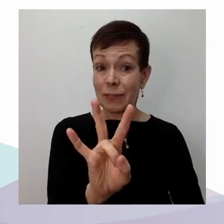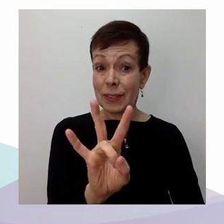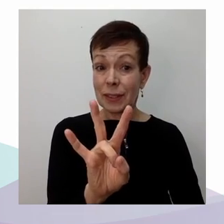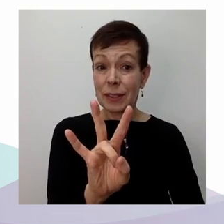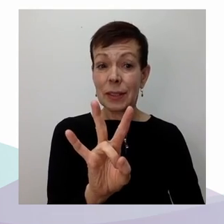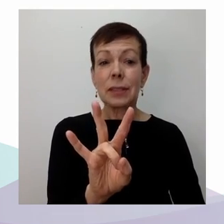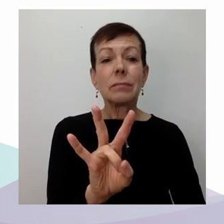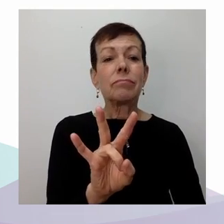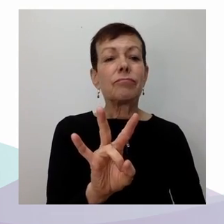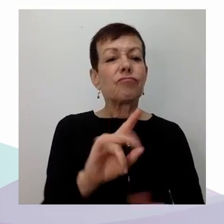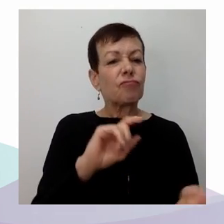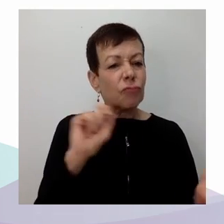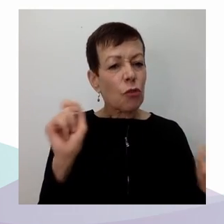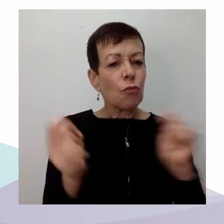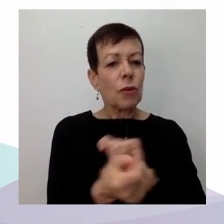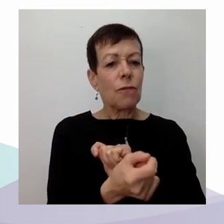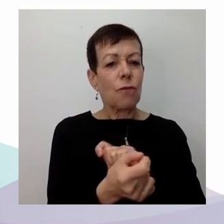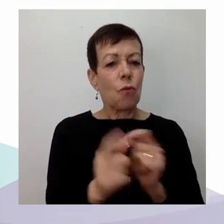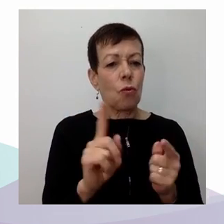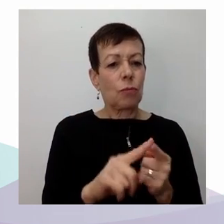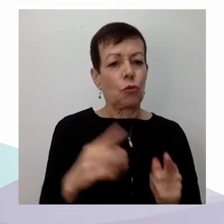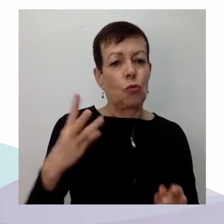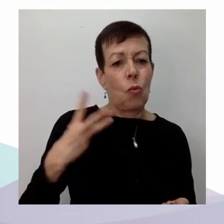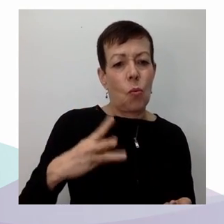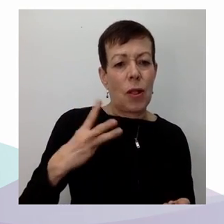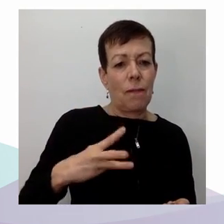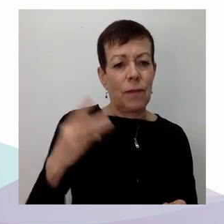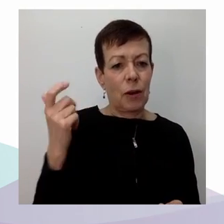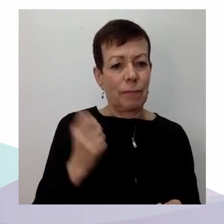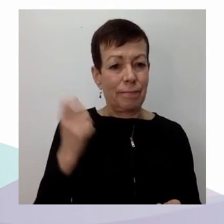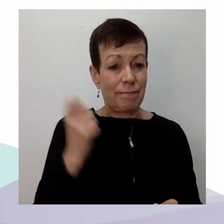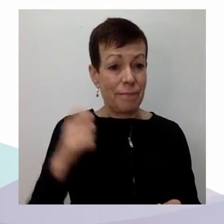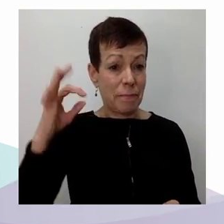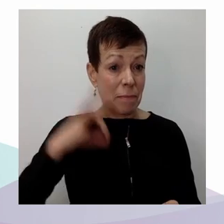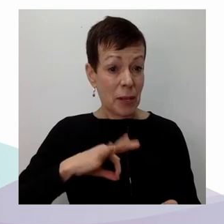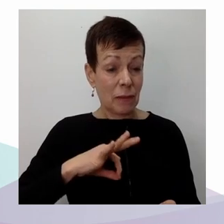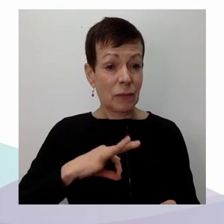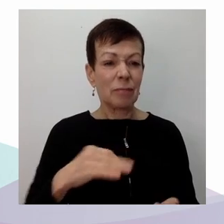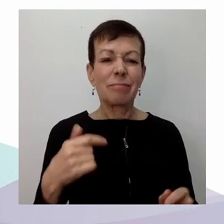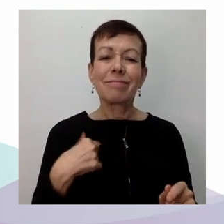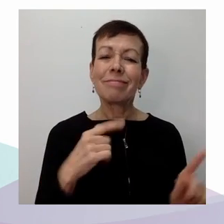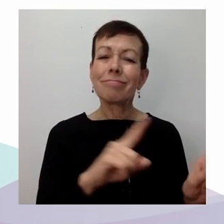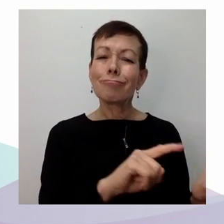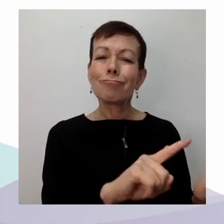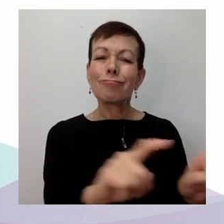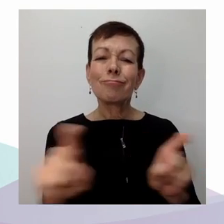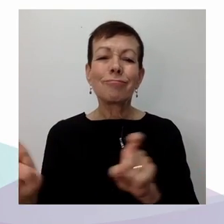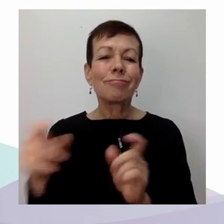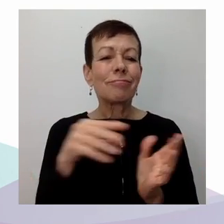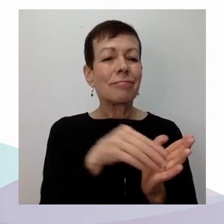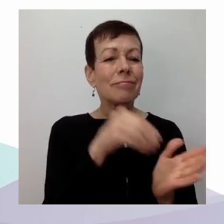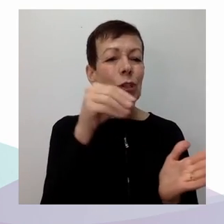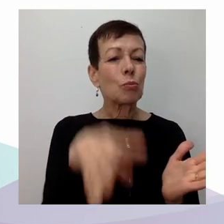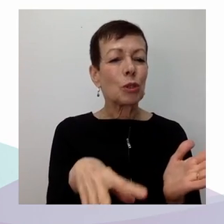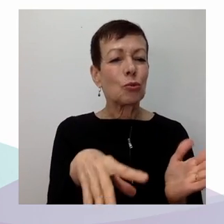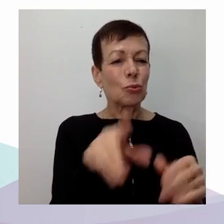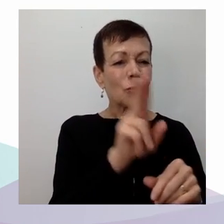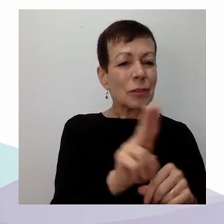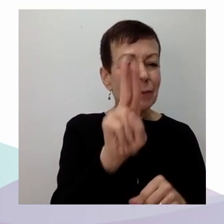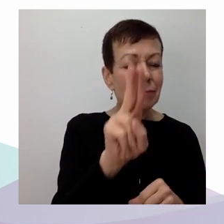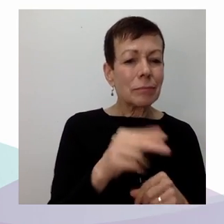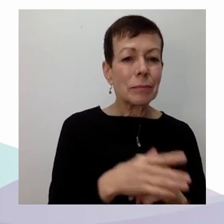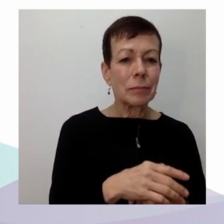répertorier l'ensemble des revendications qui ont été mises de l'avant en commission parlementaire,